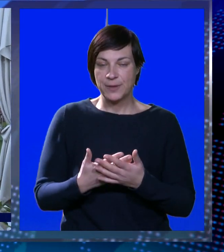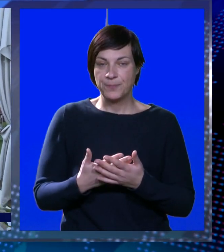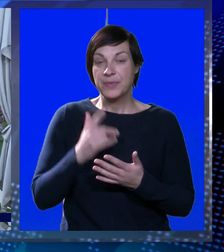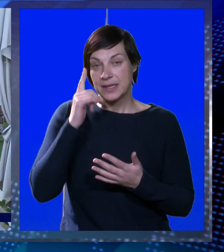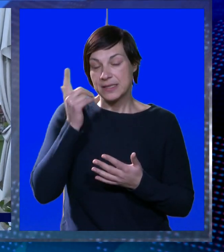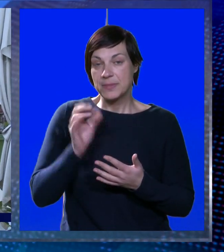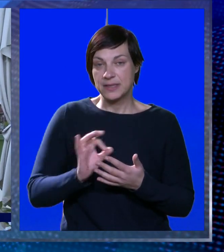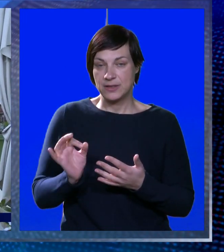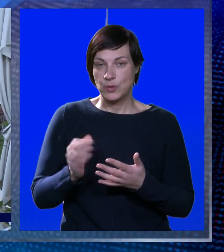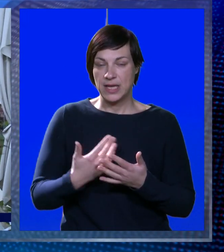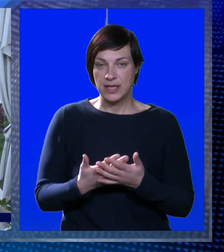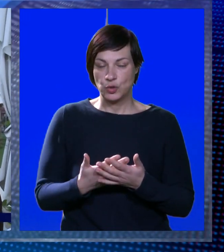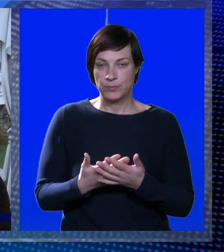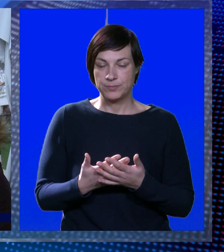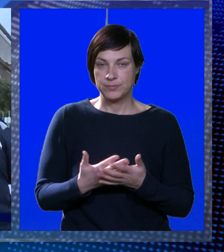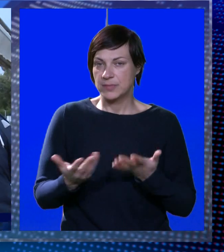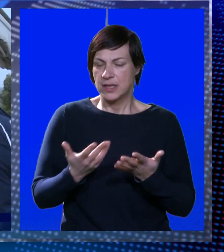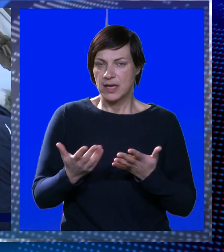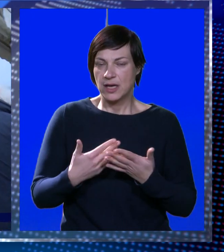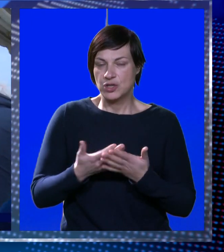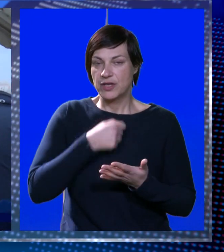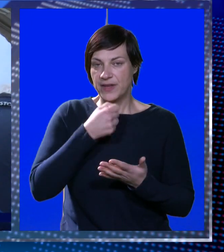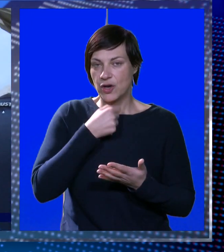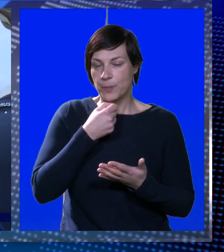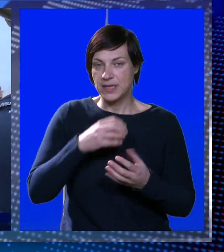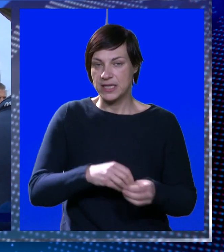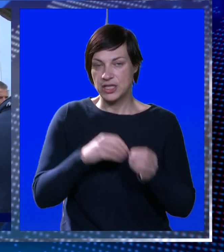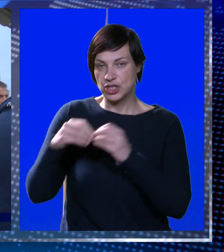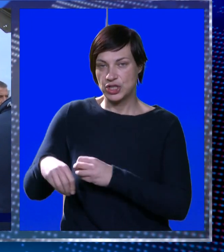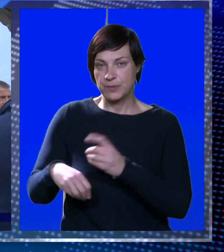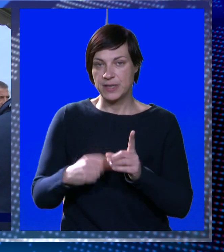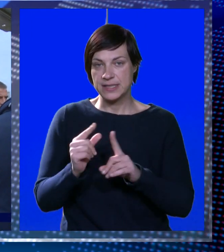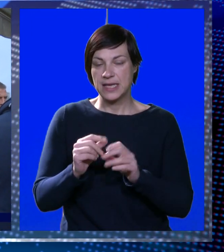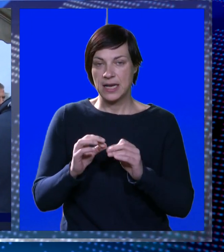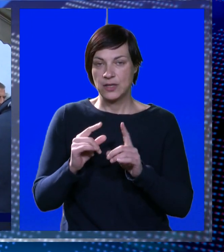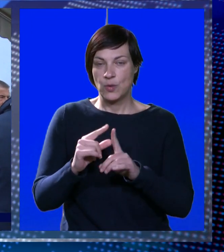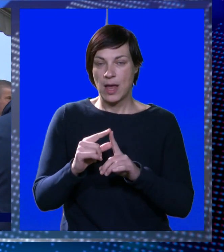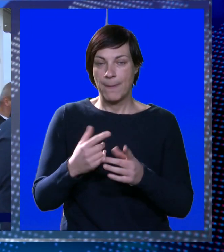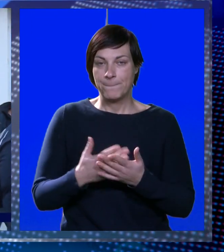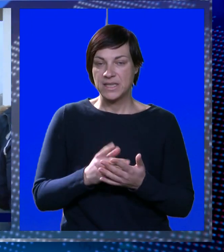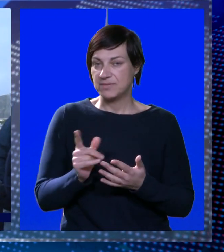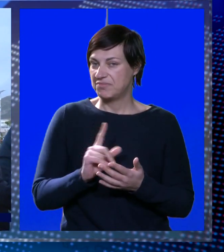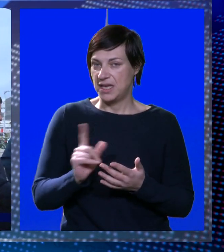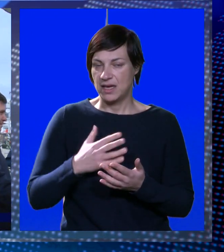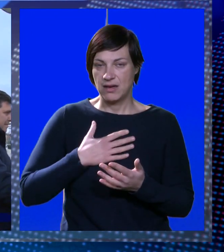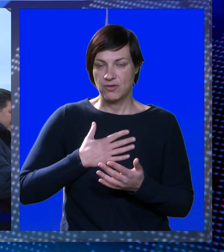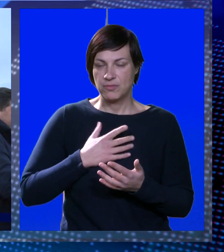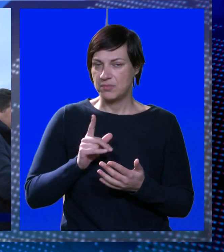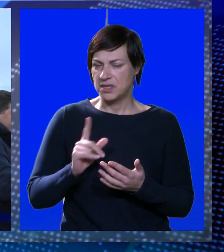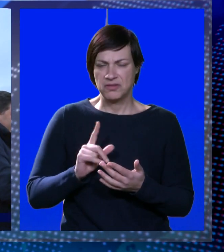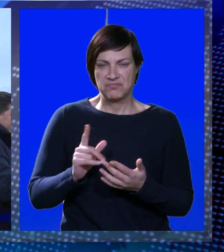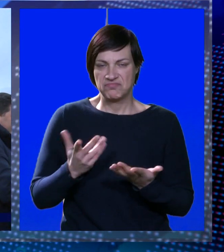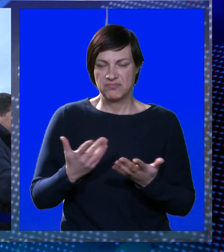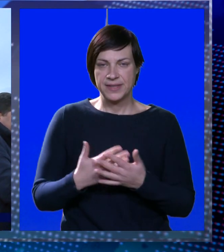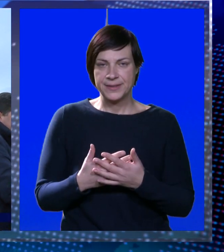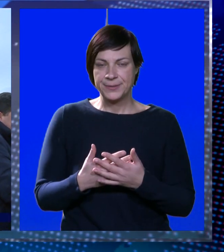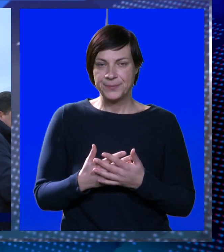i smatram da je to u redu. Kako ću vi komentirati što će preseliti u Lapa do kada si radi u gružu? Nikako, mi to nikako.